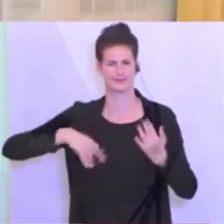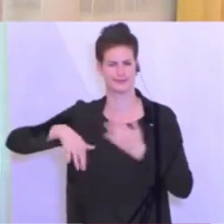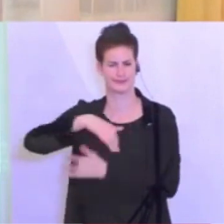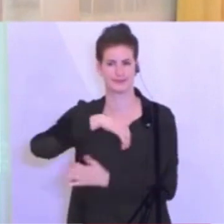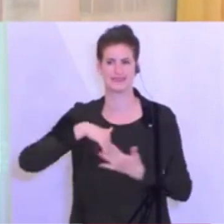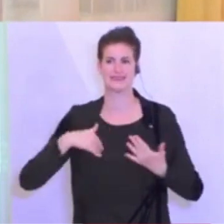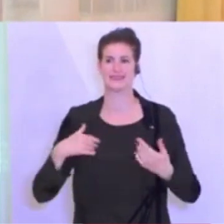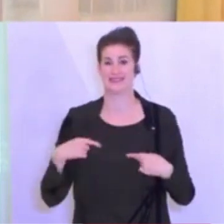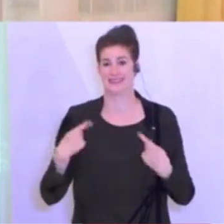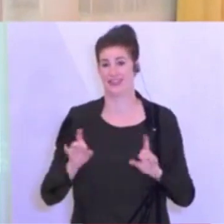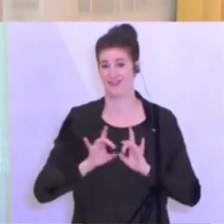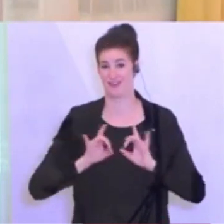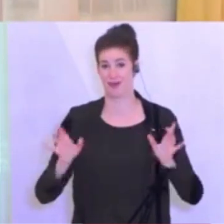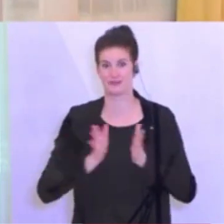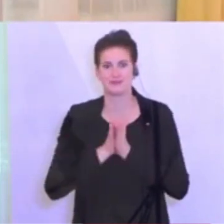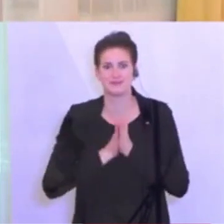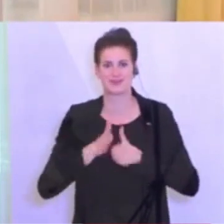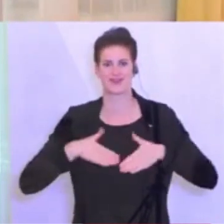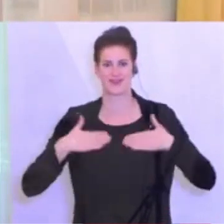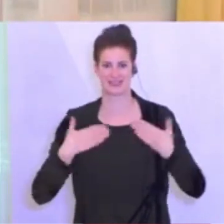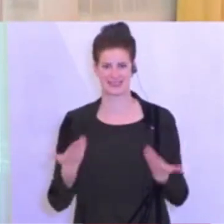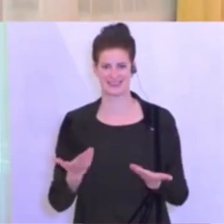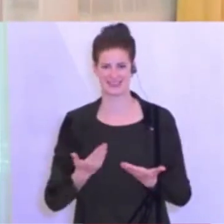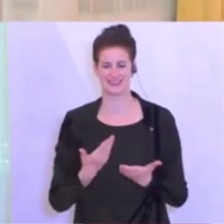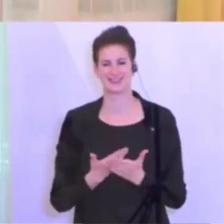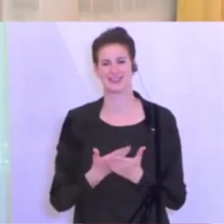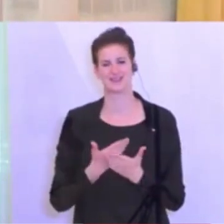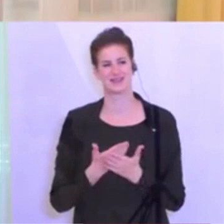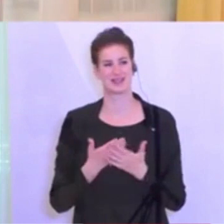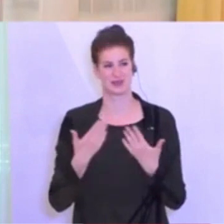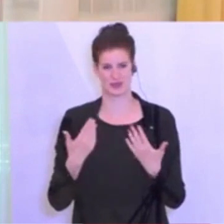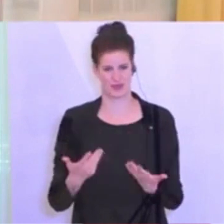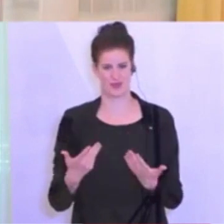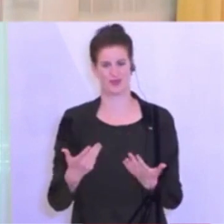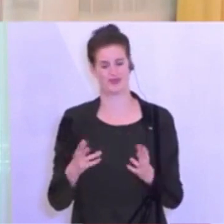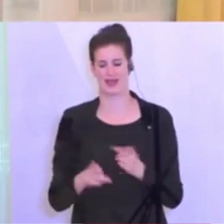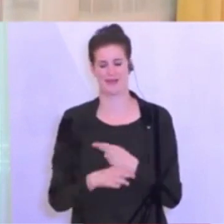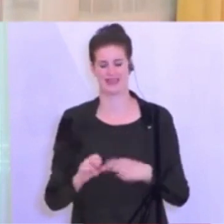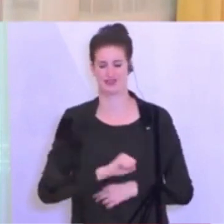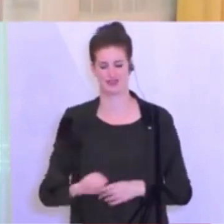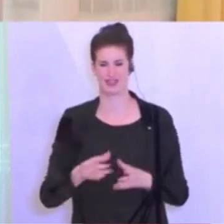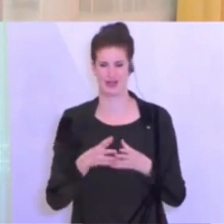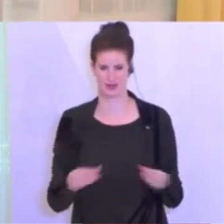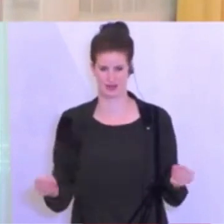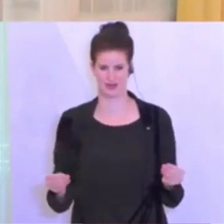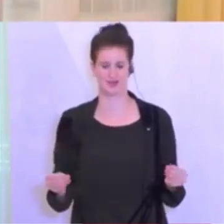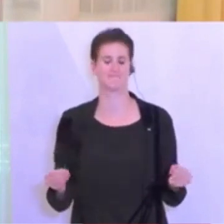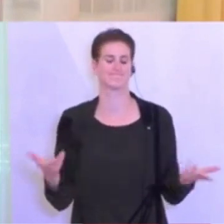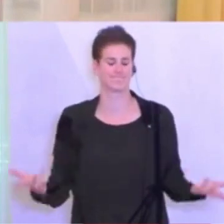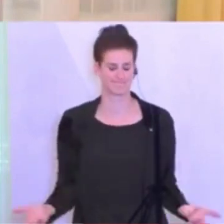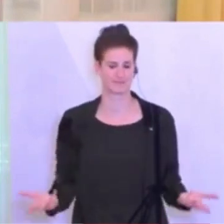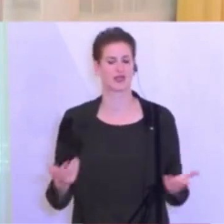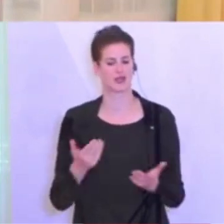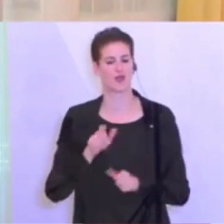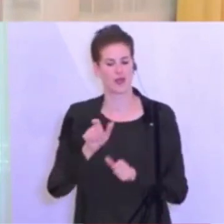freut sich das Virus über eine derartige Situation. Und deswegen werden wir das nicht so kurzfristig lösen können. Und da gibt es ein Grundverständnis. Aber